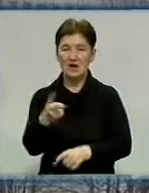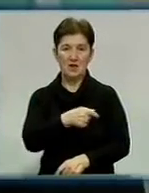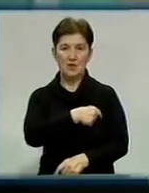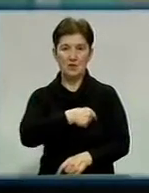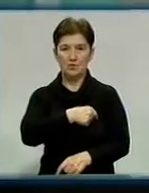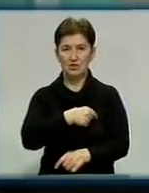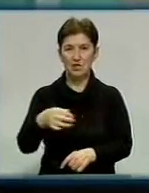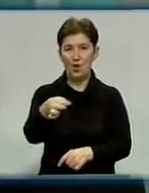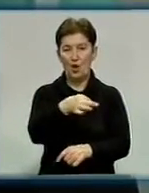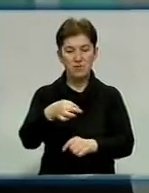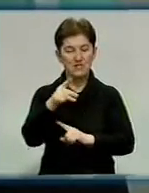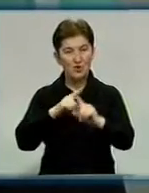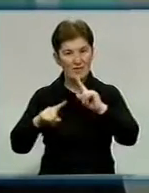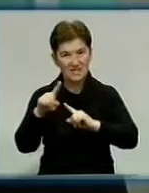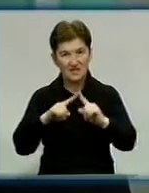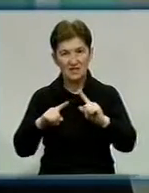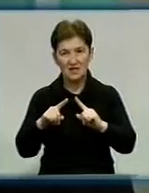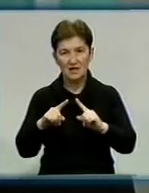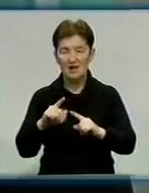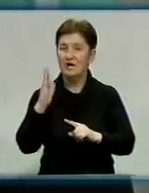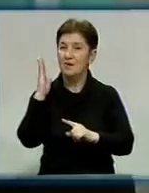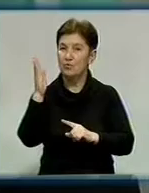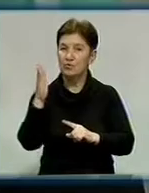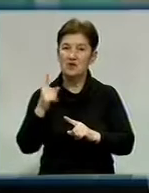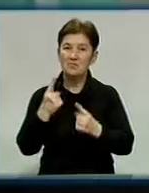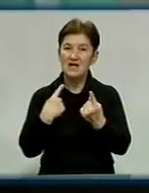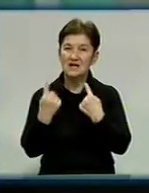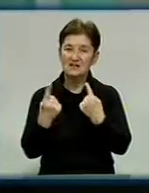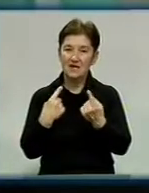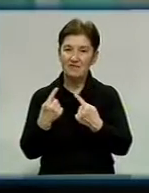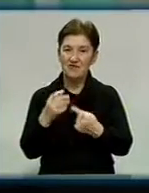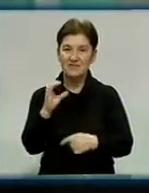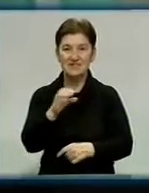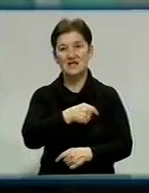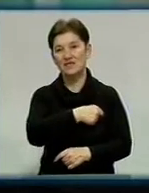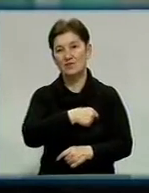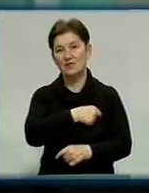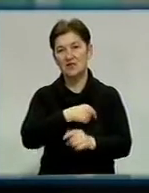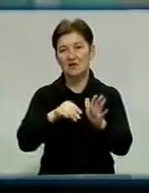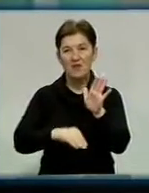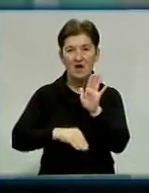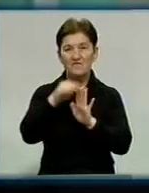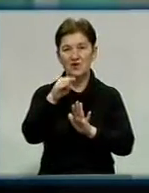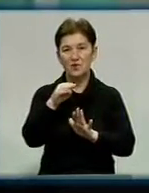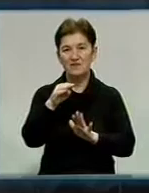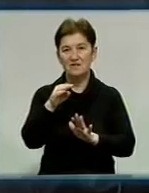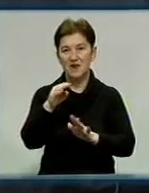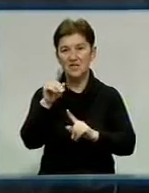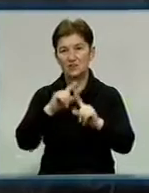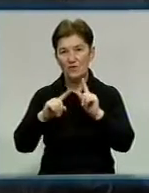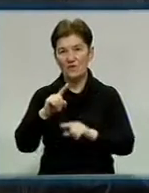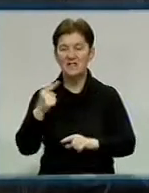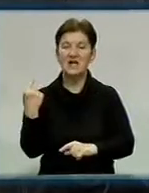совєту. Друге, будемо розмовляти з депутатами Верховного совєту Кировоградської області.